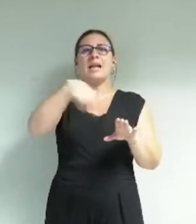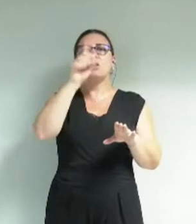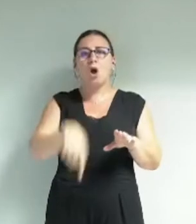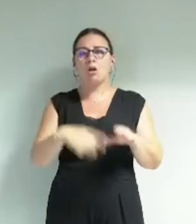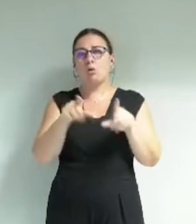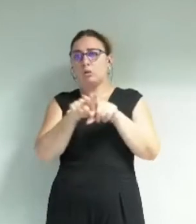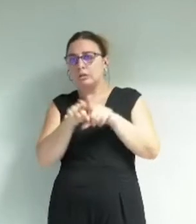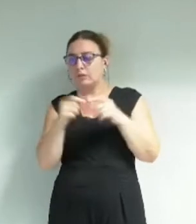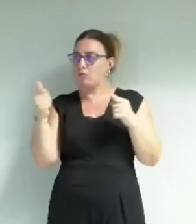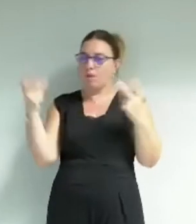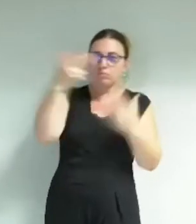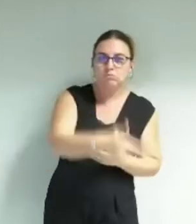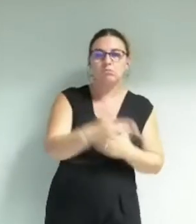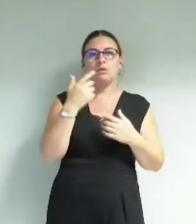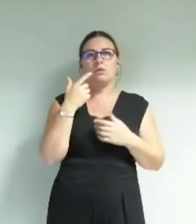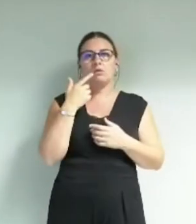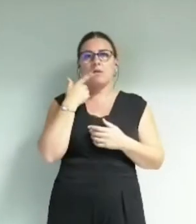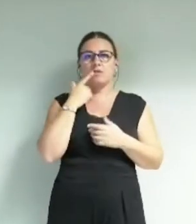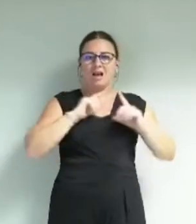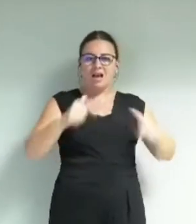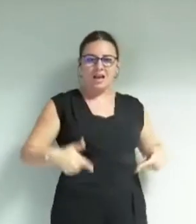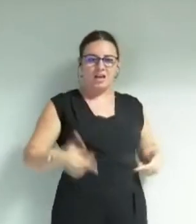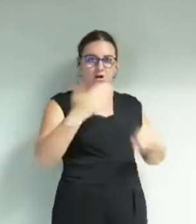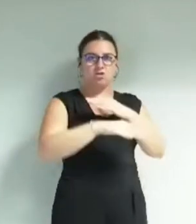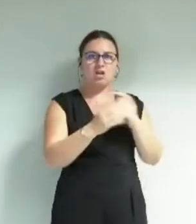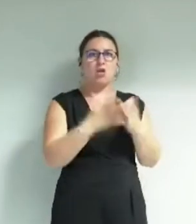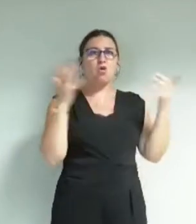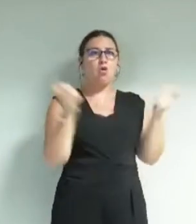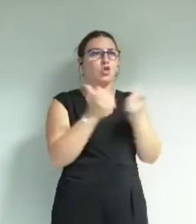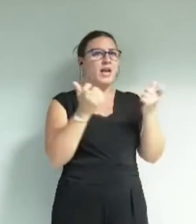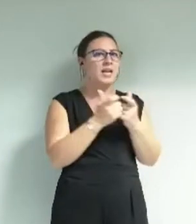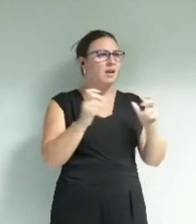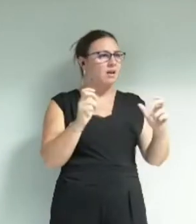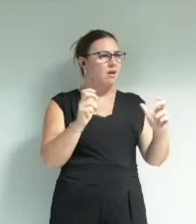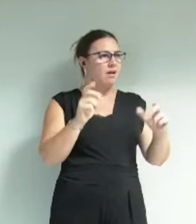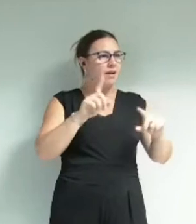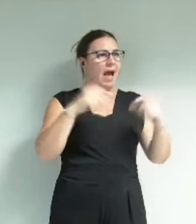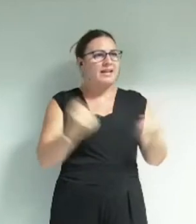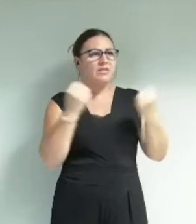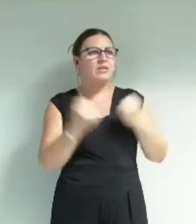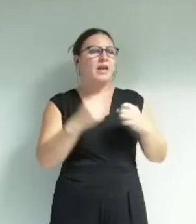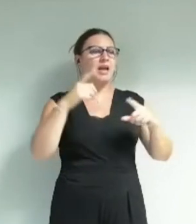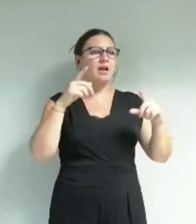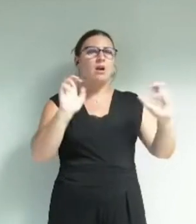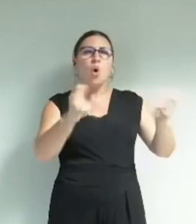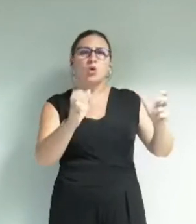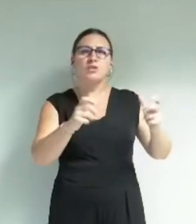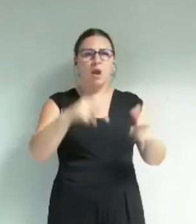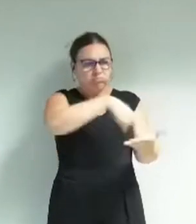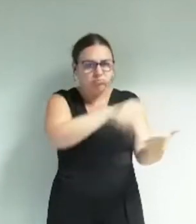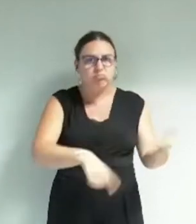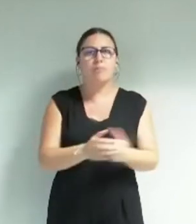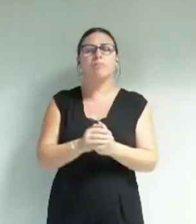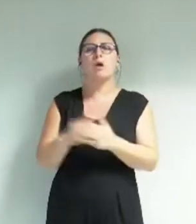fin à l'activité audiovisuelle à l'école du Grand Châtelet. Vous avez supprimé la subvention aux musiciens du